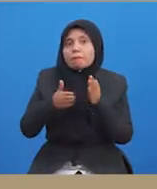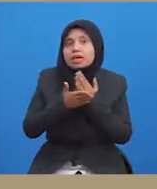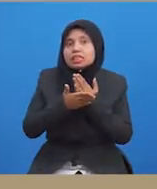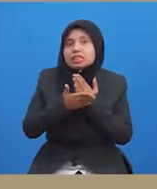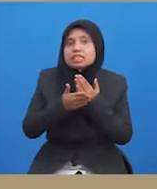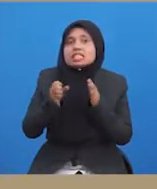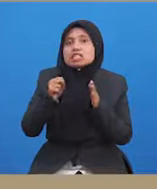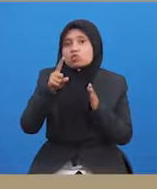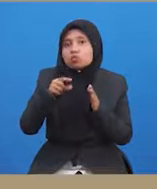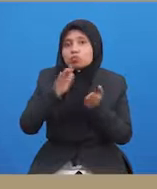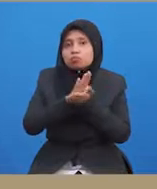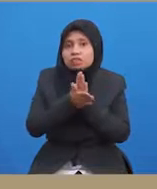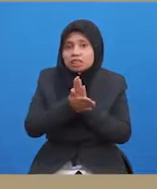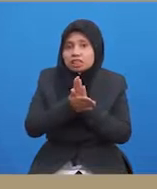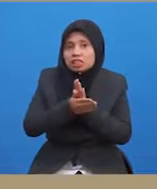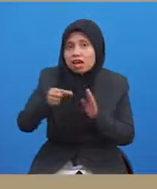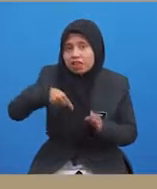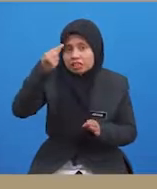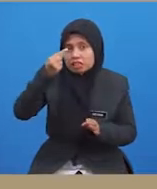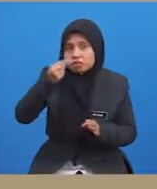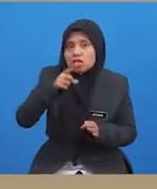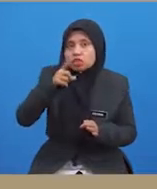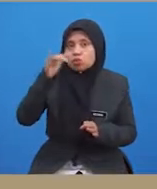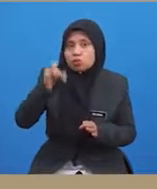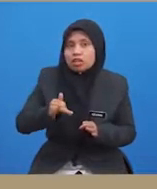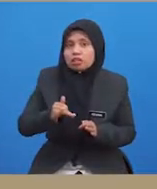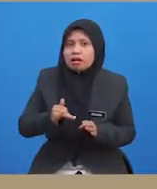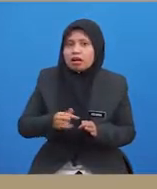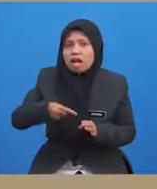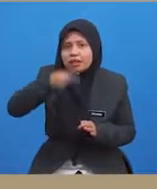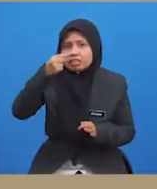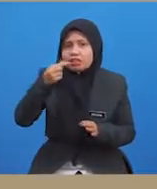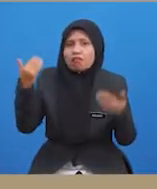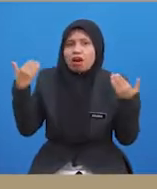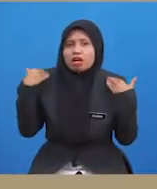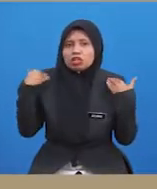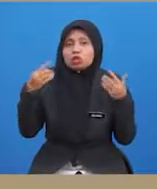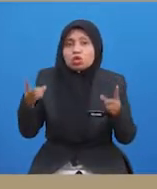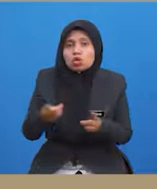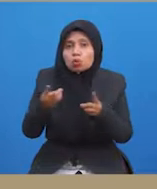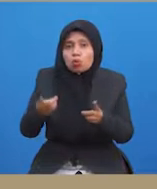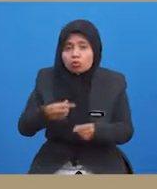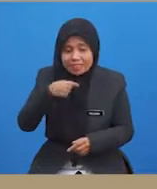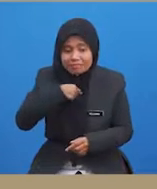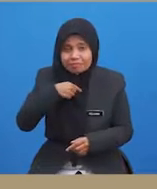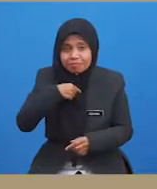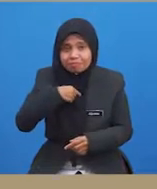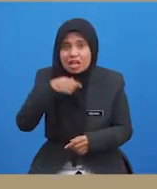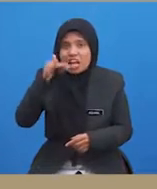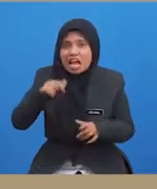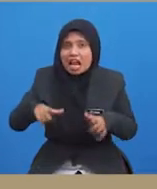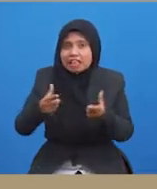seseorang itu menjadi agresif. Seseorang yang agresif mempunyai dorongan naluri dalaman yang